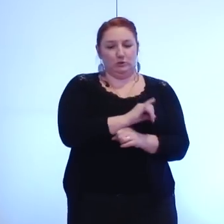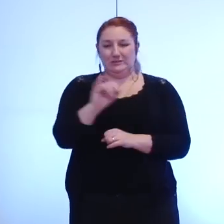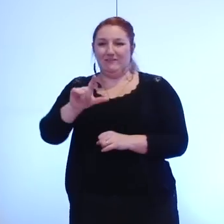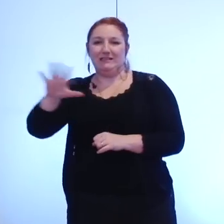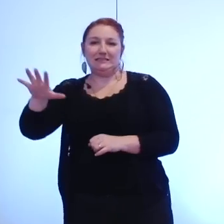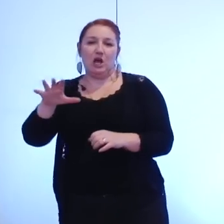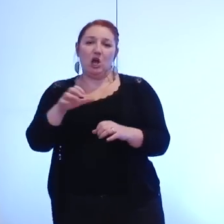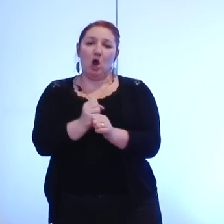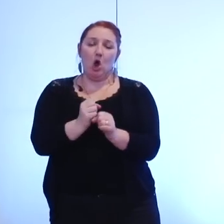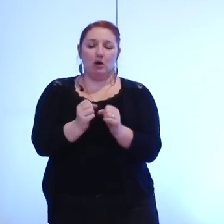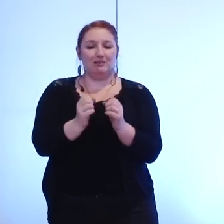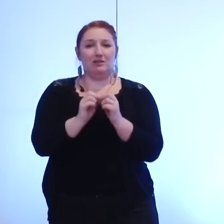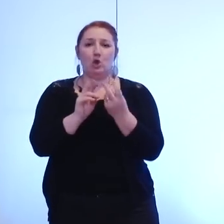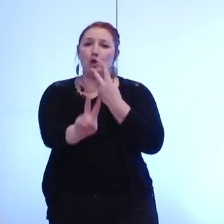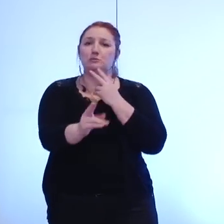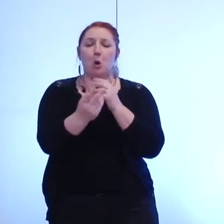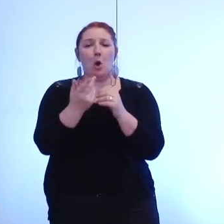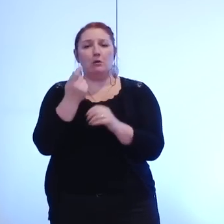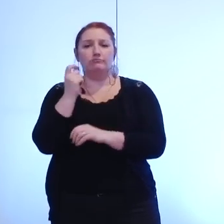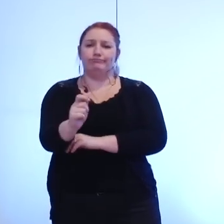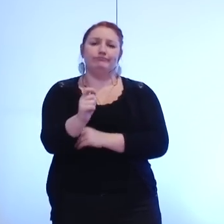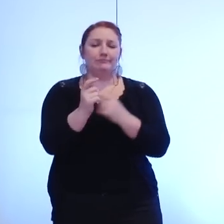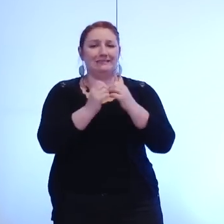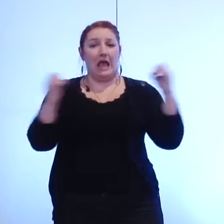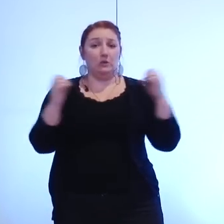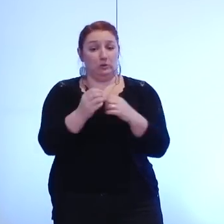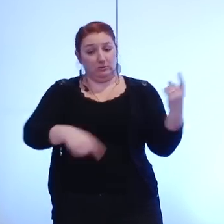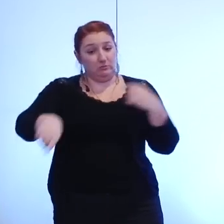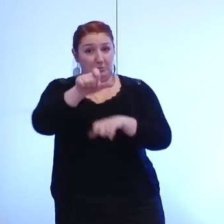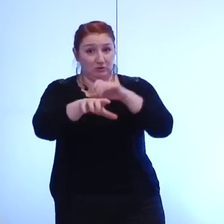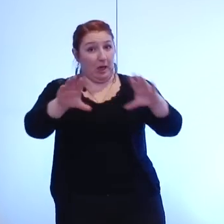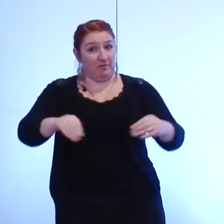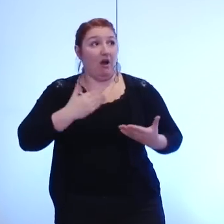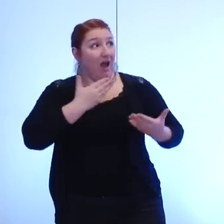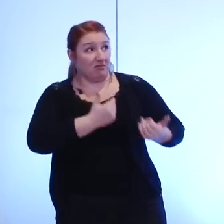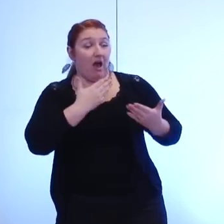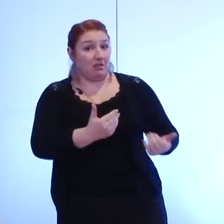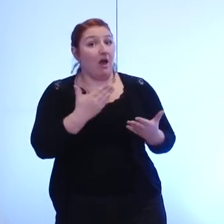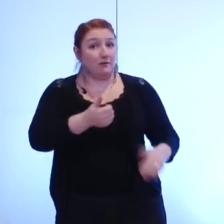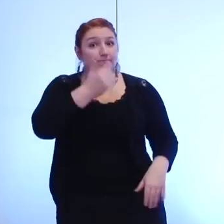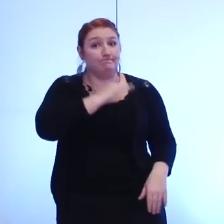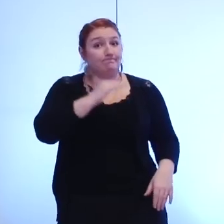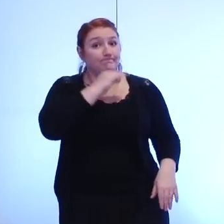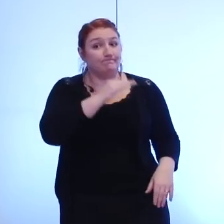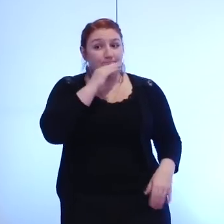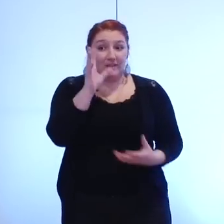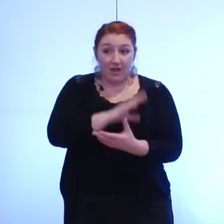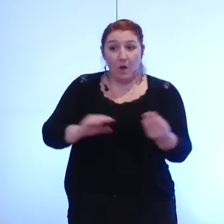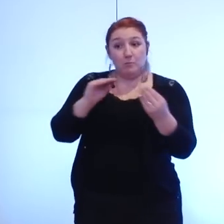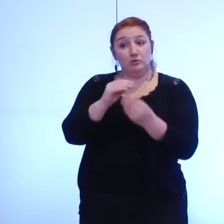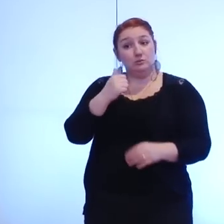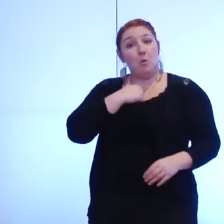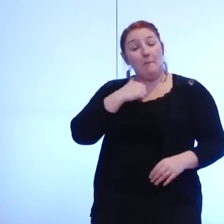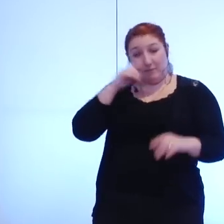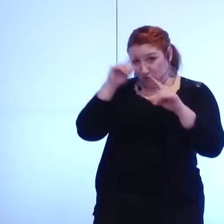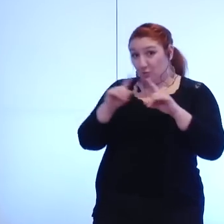quelque chose qui est attendu par une partie de nos habitants non négligeable je le dis d'autant plus que je ne le portais pas que je n'étais pas